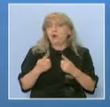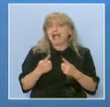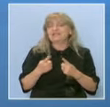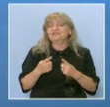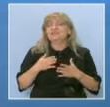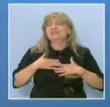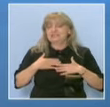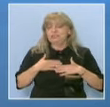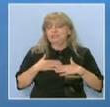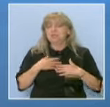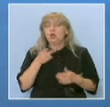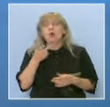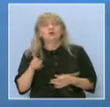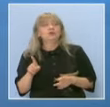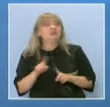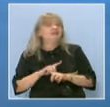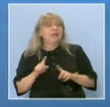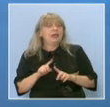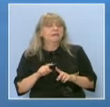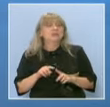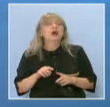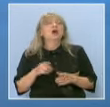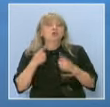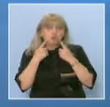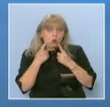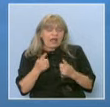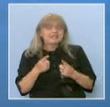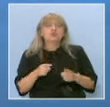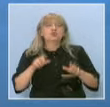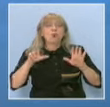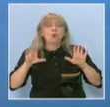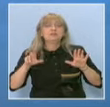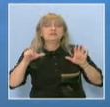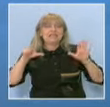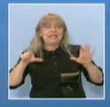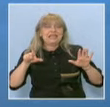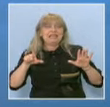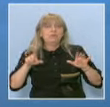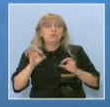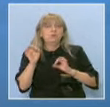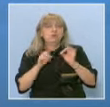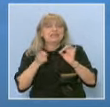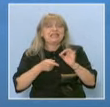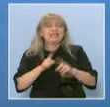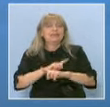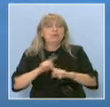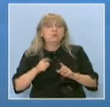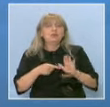ами другите нямат, това означава, че всъщност 87% не могат да изразяват себе си. Така ли излиза?